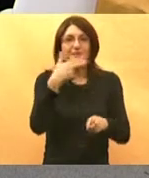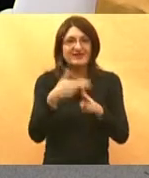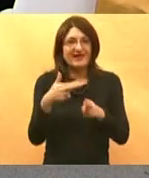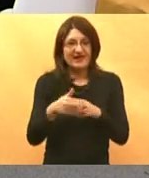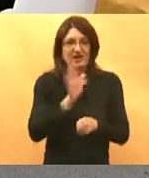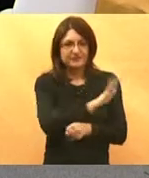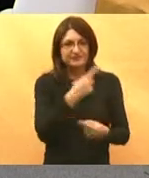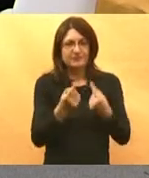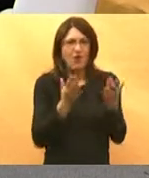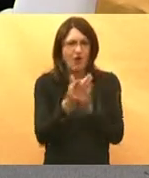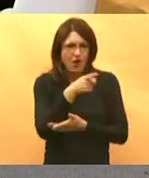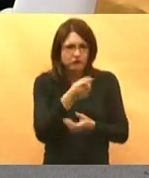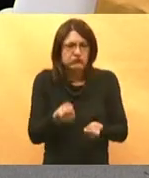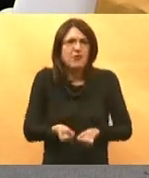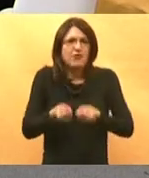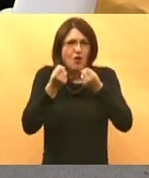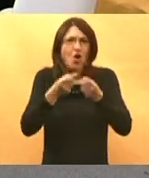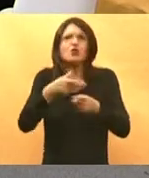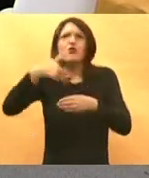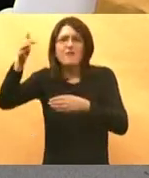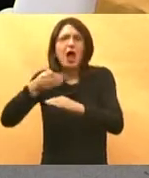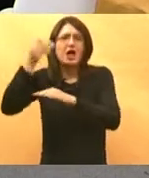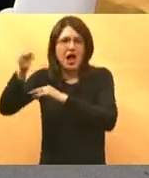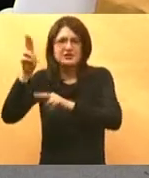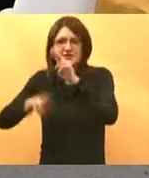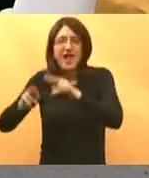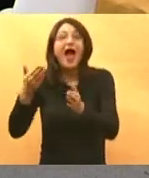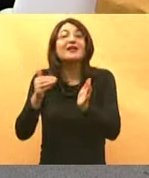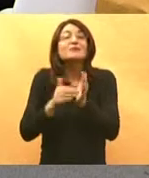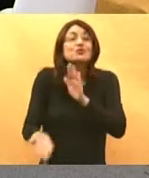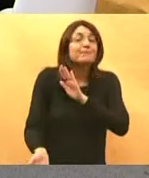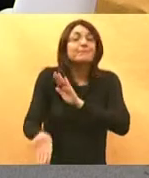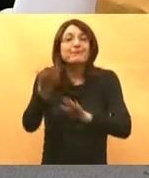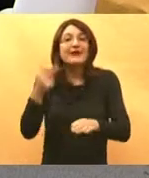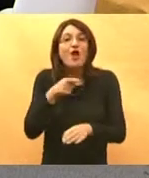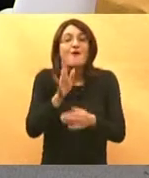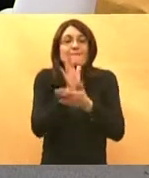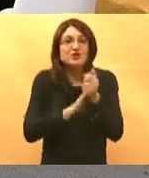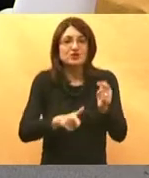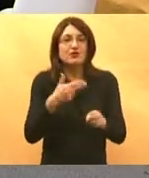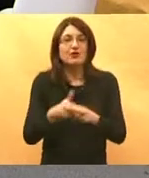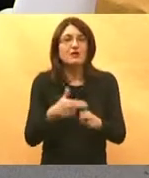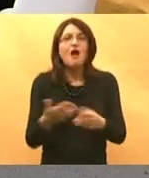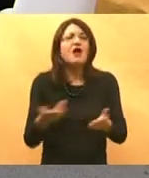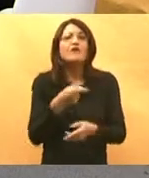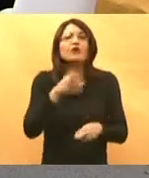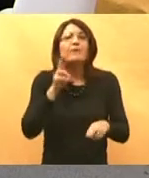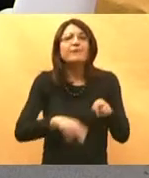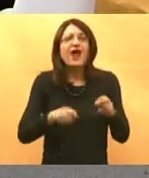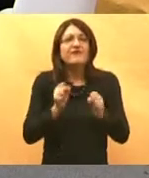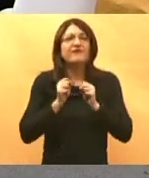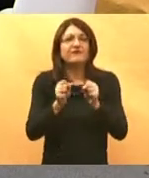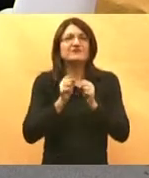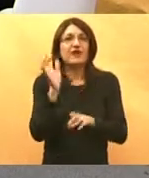naravno, ako je nešto komplicirano to će se kasnije obrađivati ali ako nije da što prije bude riješen kako je to onda pravo na fizikalnu terapiju kad ga on